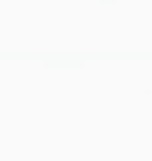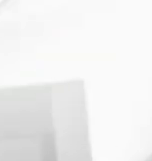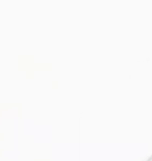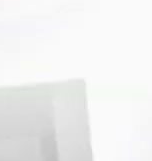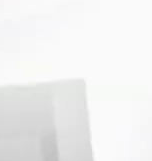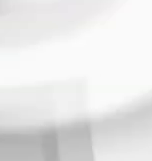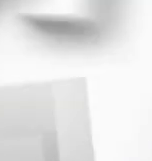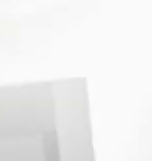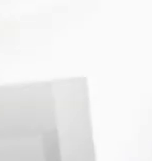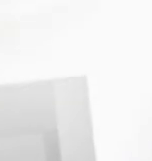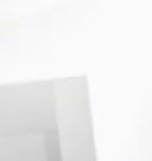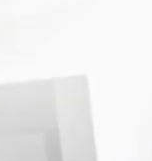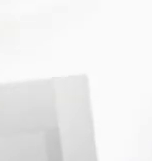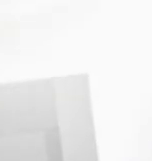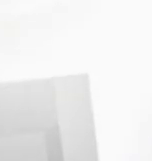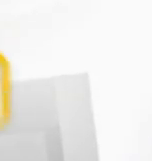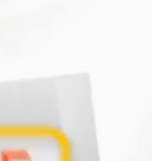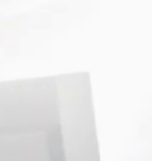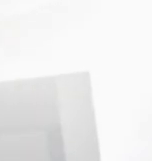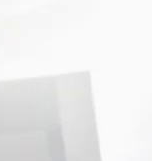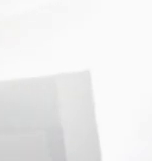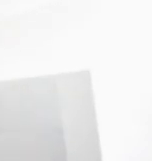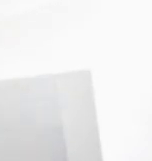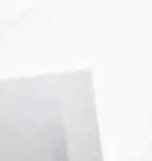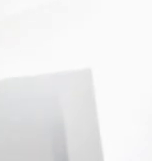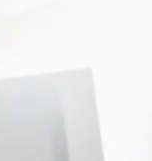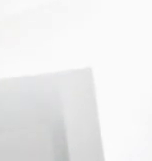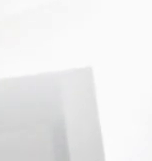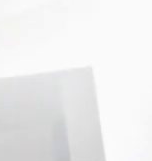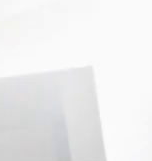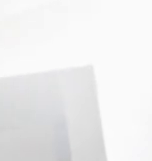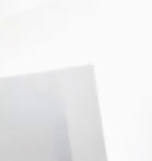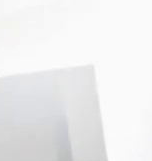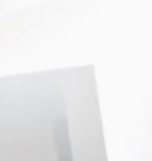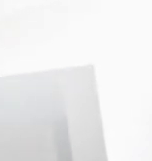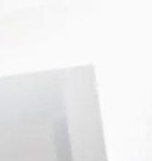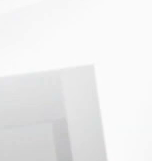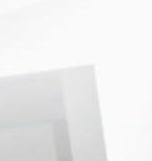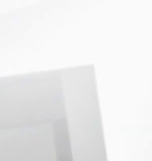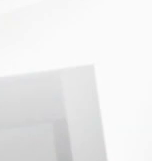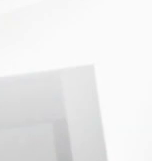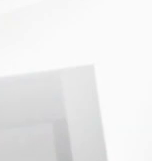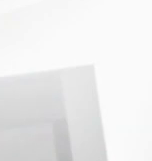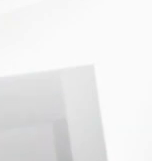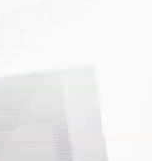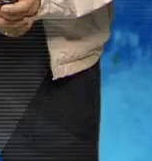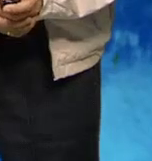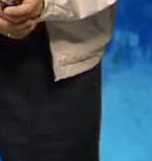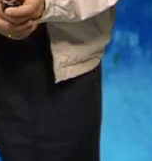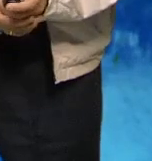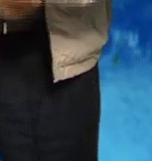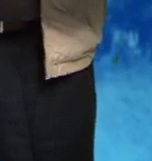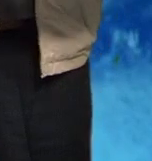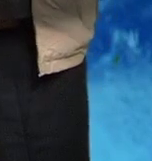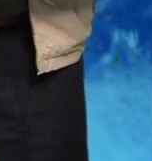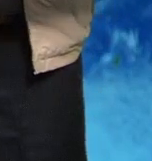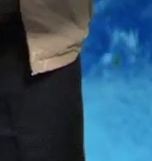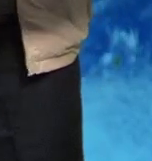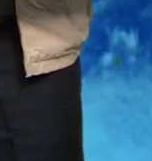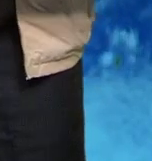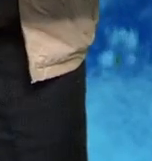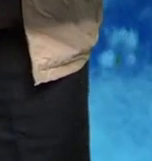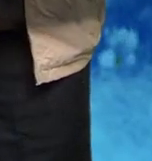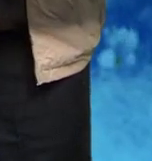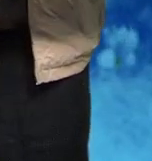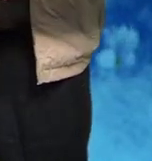Ang ulat panahon ng ekspertong totoo na Daniel Mangtani Cruz. Mga kapuso,